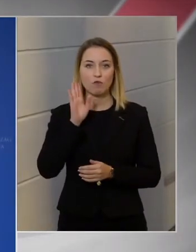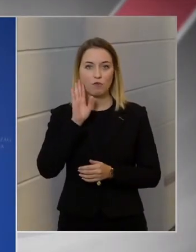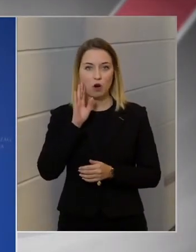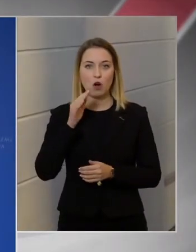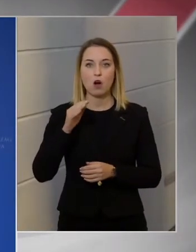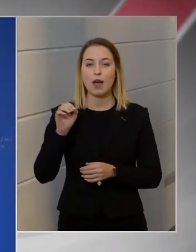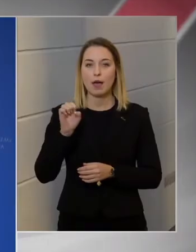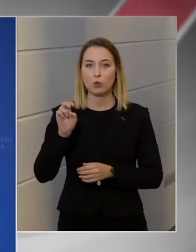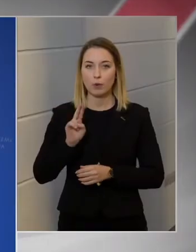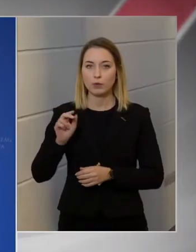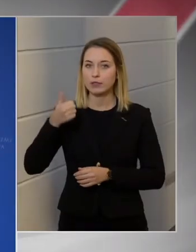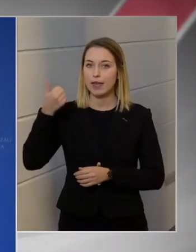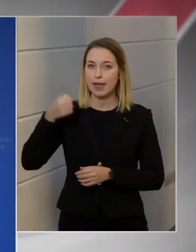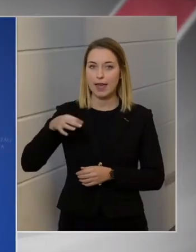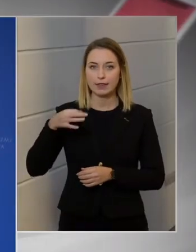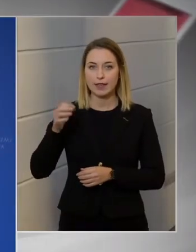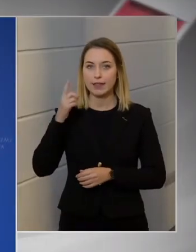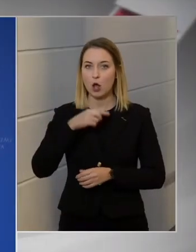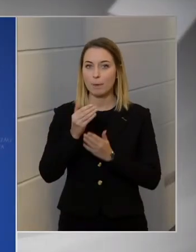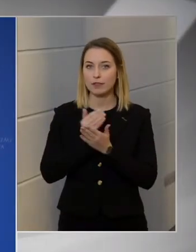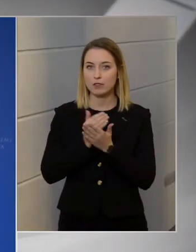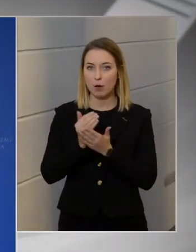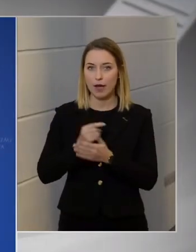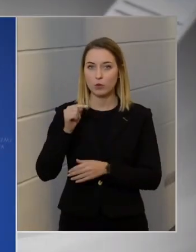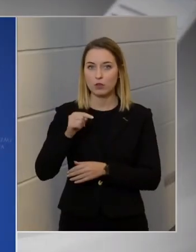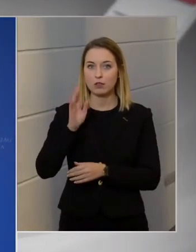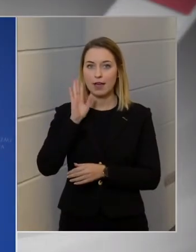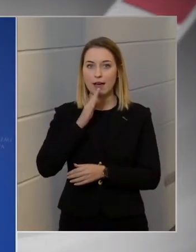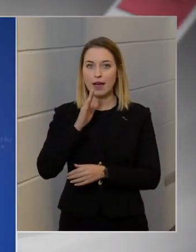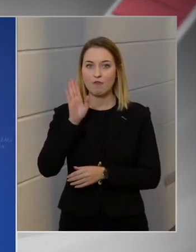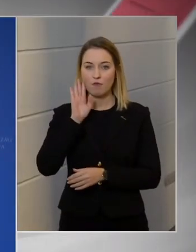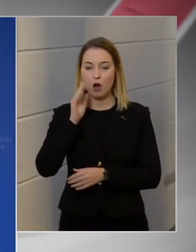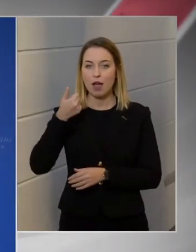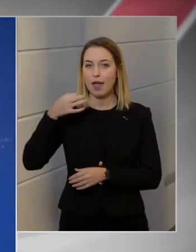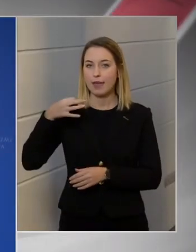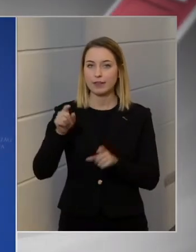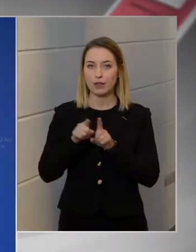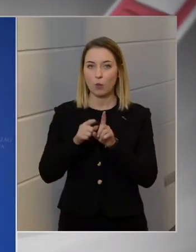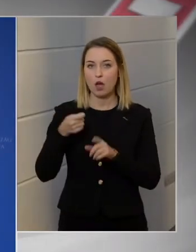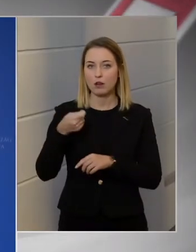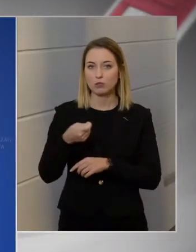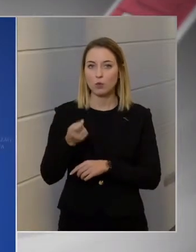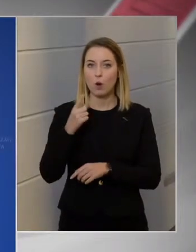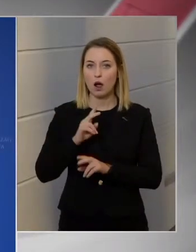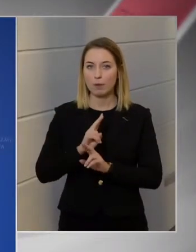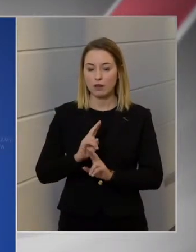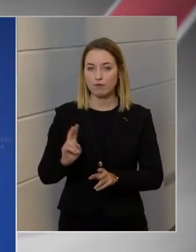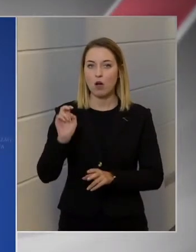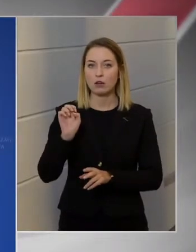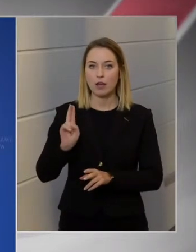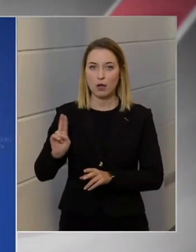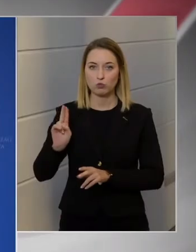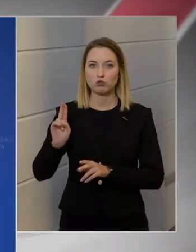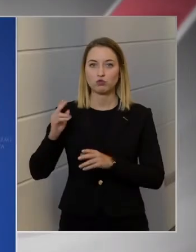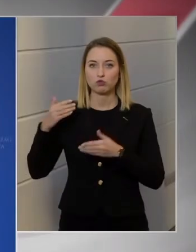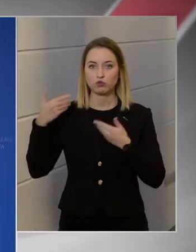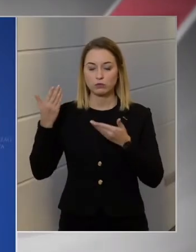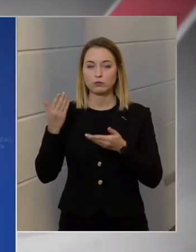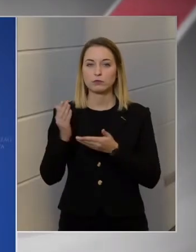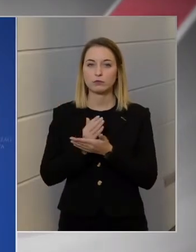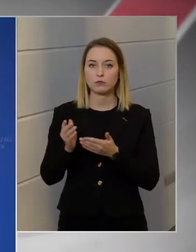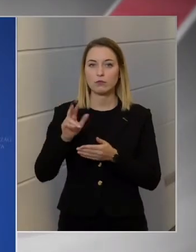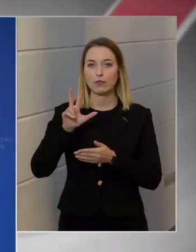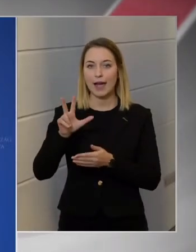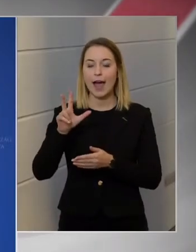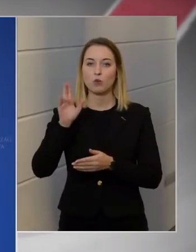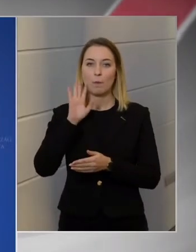Az Európai Unió az egyetlen, amit szabályoz az álfa, tehát az egyetlen olyan a dolm, aminek van uniós szabályháttere az álfa. Ilyen